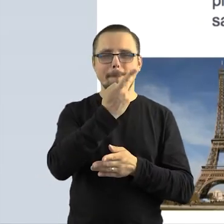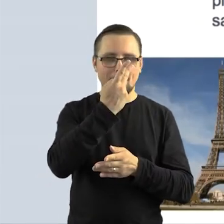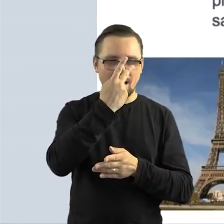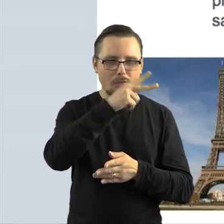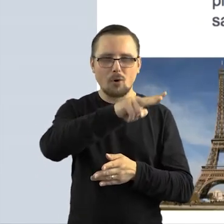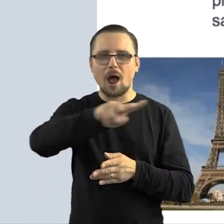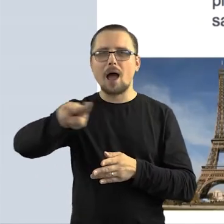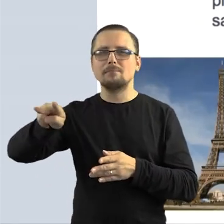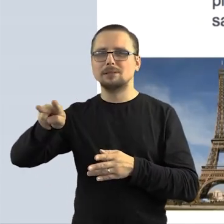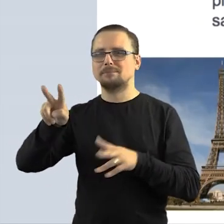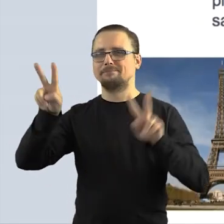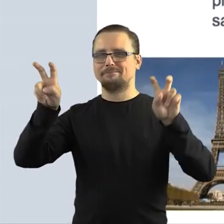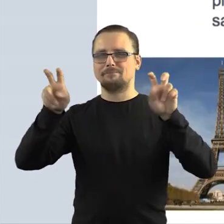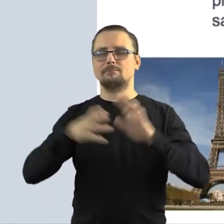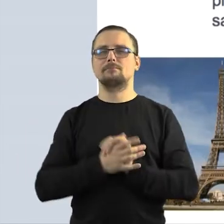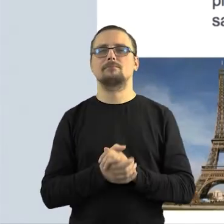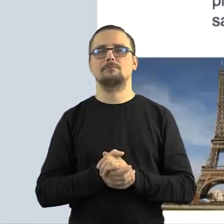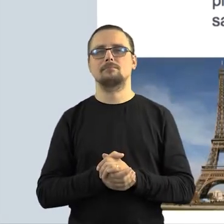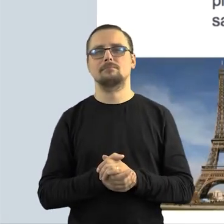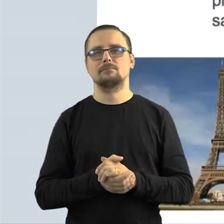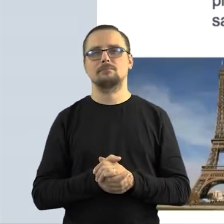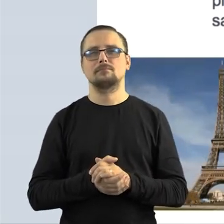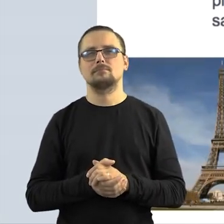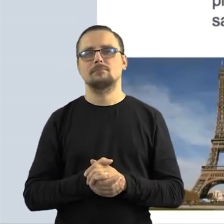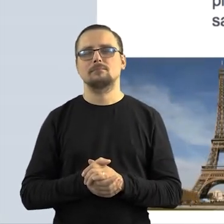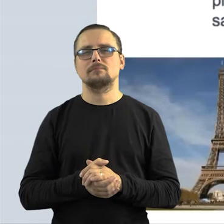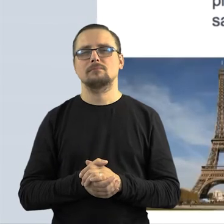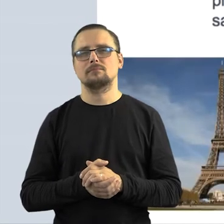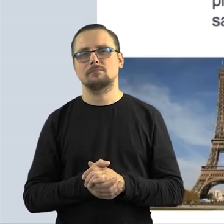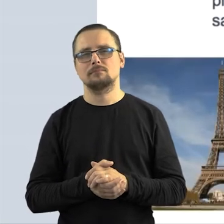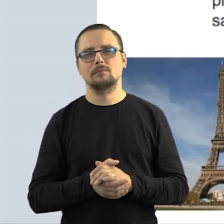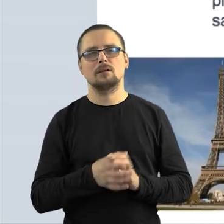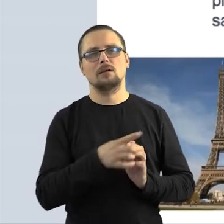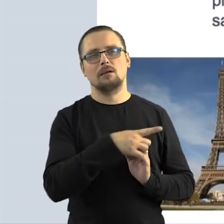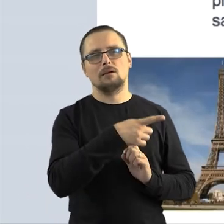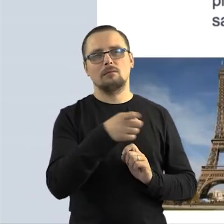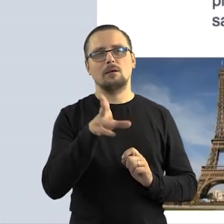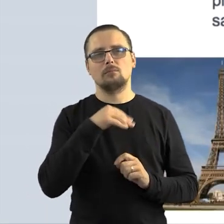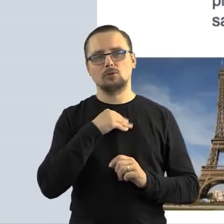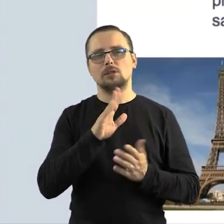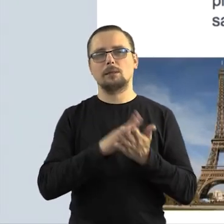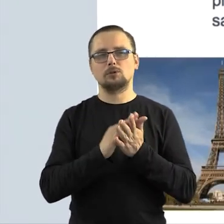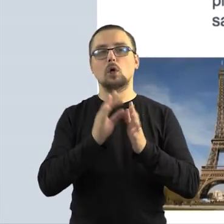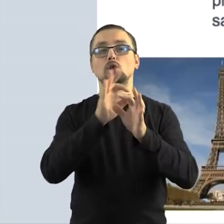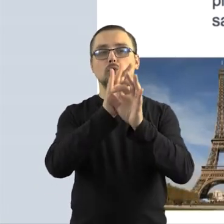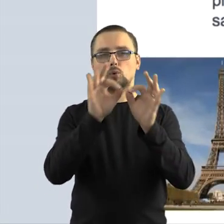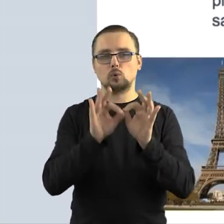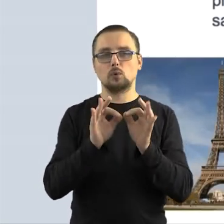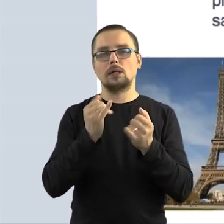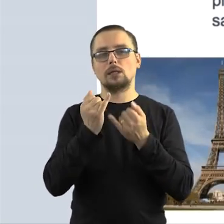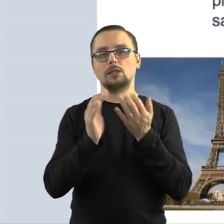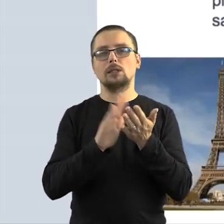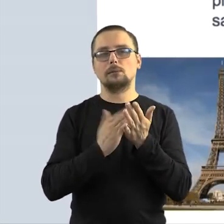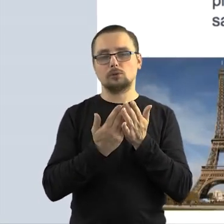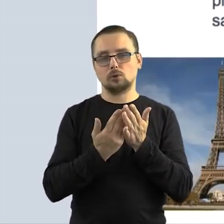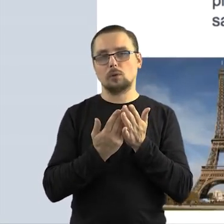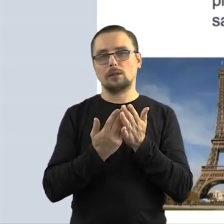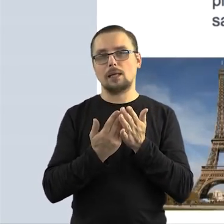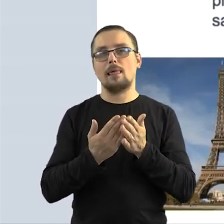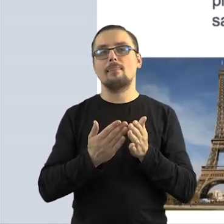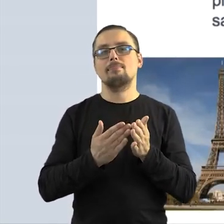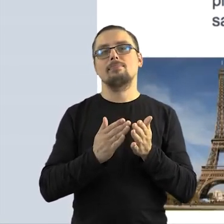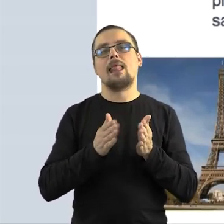że mogą Państwo wykorzystywać dowolnie sztukę, która jest wystawiona w przestrzeni publicznej. Czyli jeśli